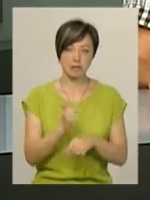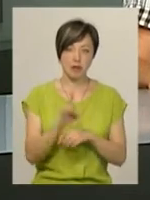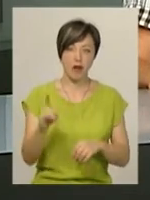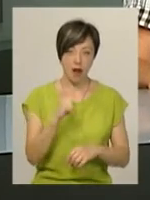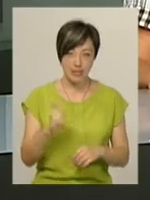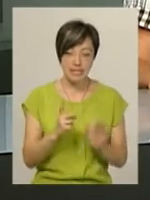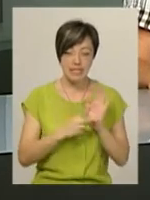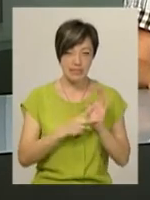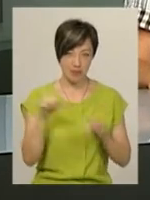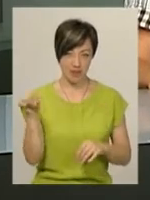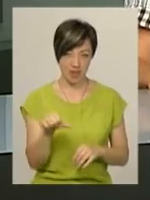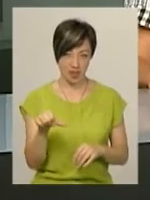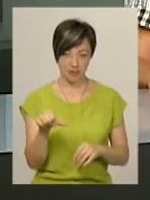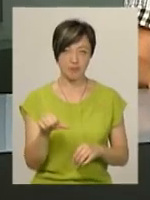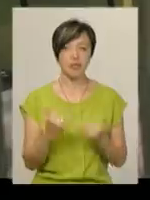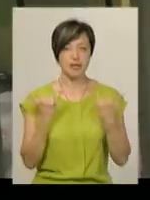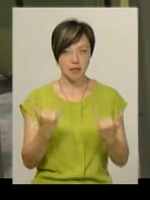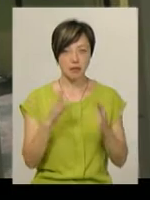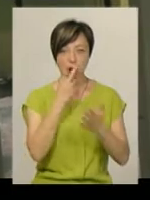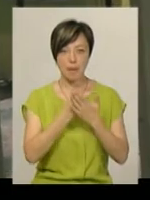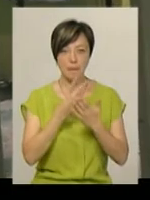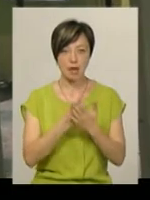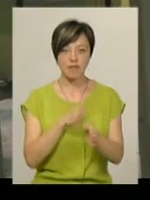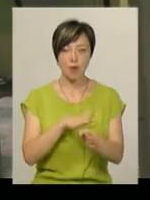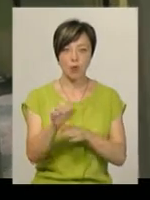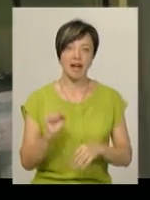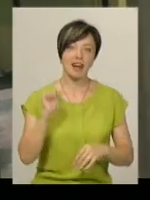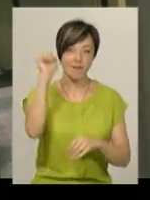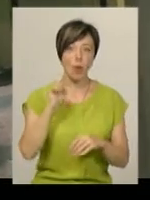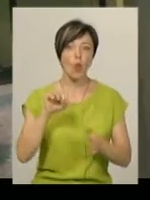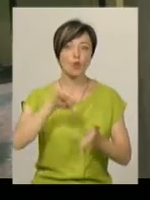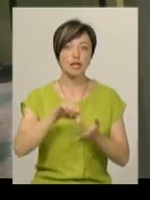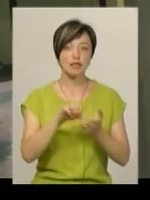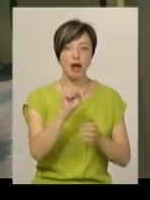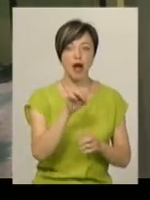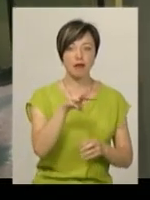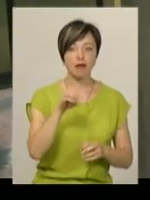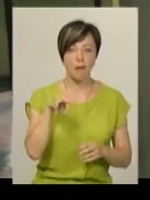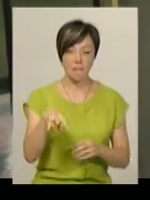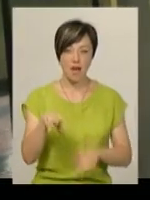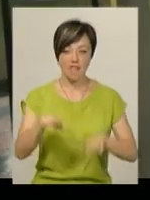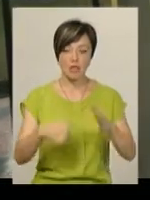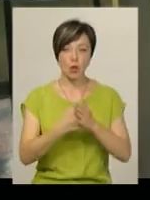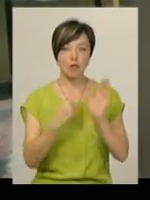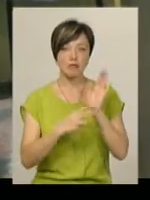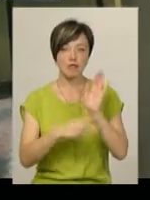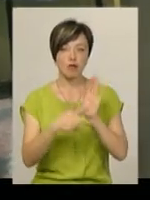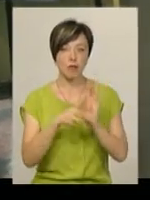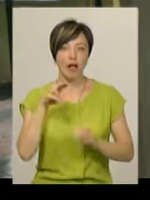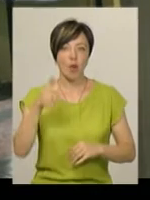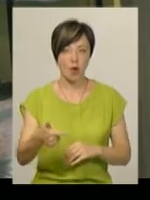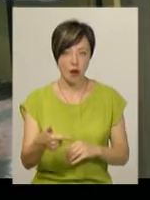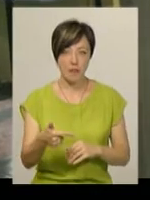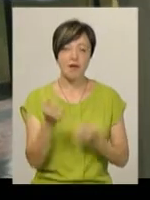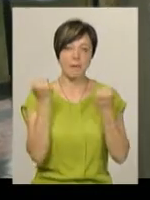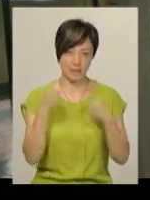більше разів за сім хвилин. Зараз ви будете бачити, як виконує ривок учасник Артем Тарасюк. Він у вазі до 78 кілограмів